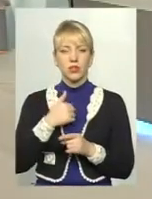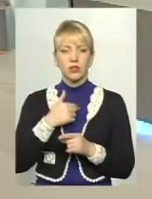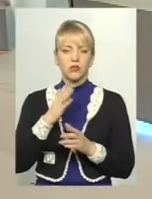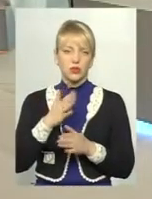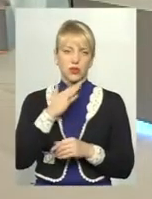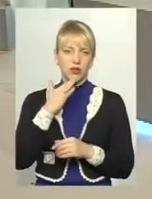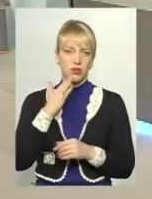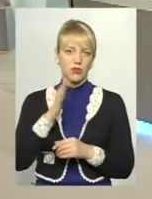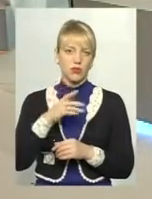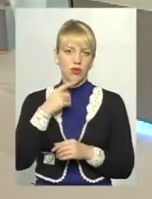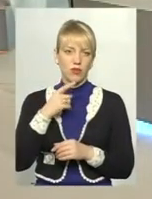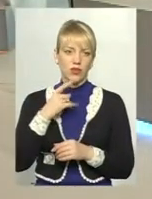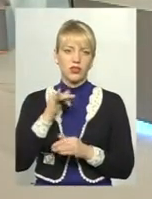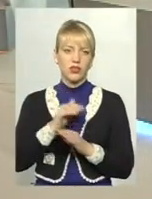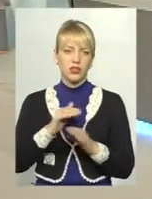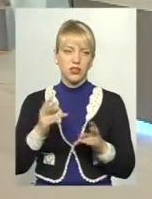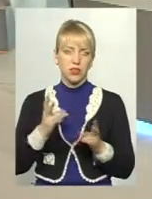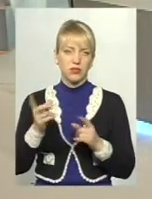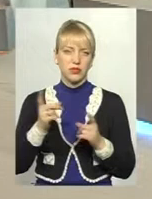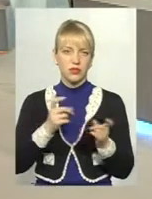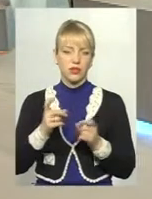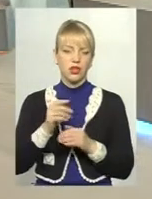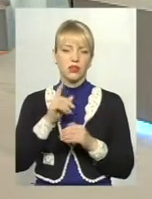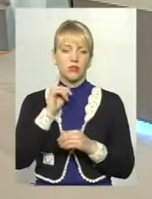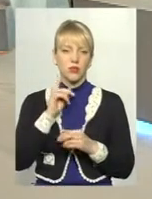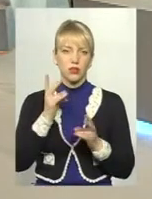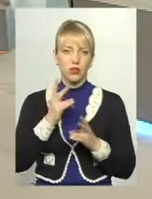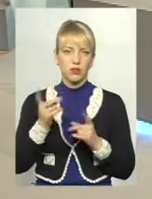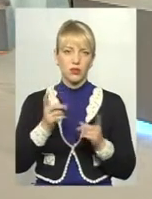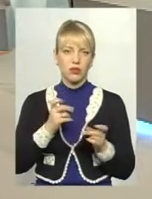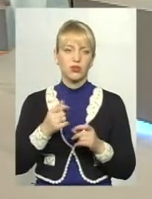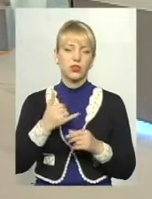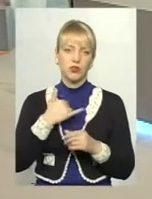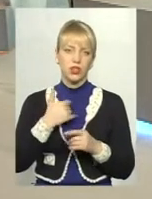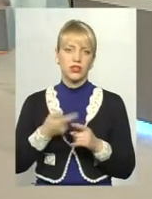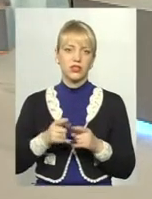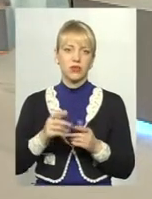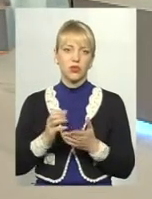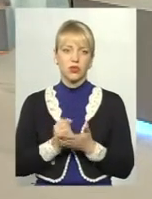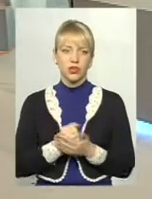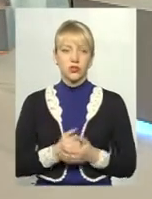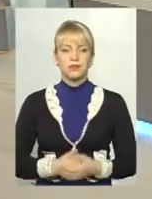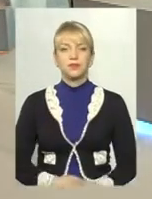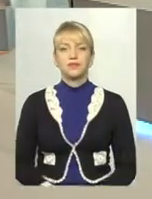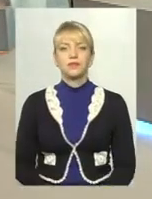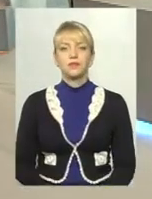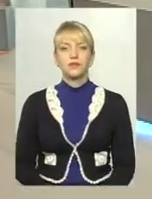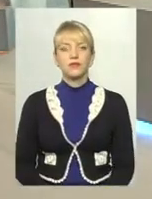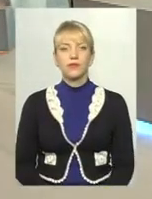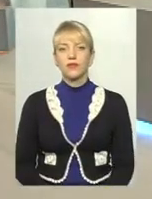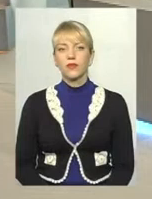будемо говорити. І дітей потрібно залучати, молодь потрібно залучати, і в нас все виходить. Дякую, пані Олесі, хотілося б ще